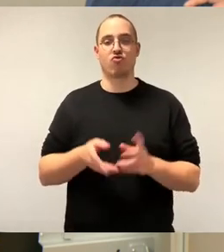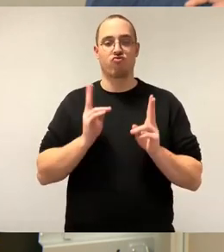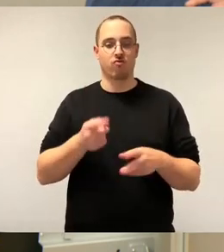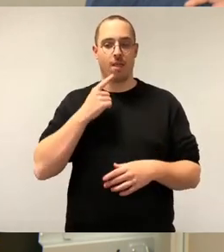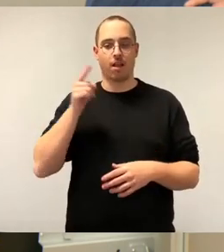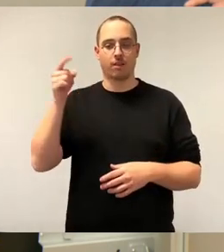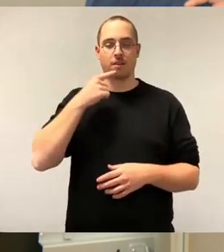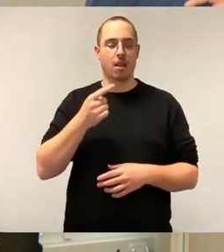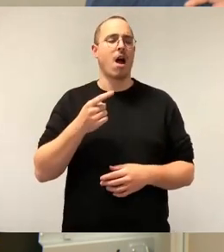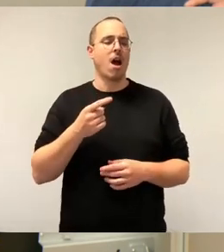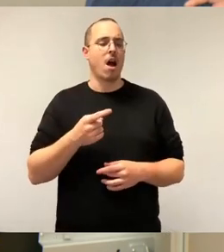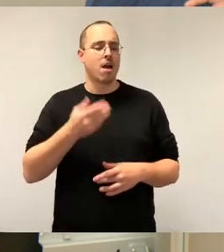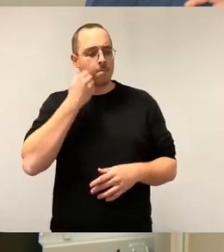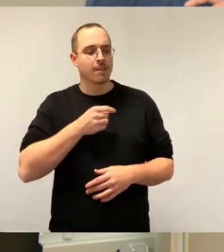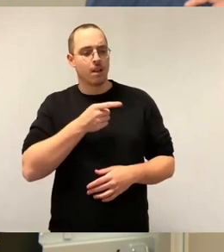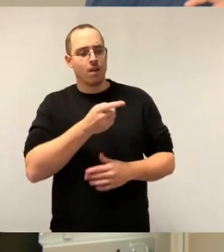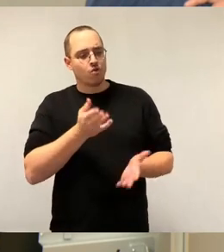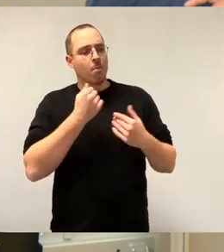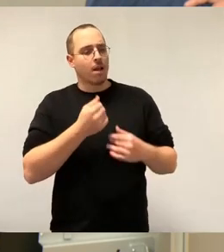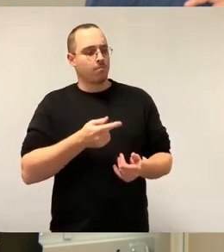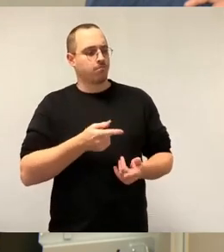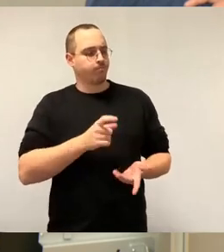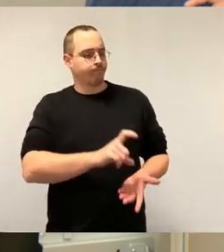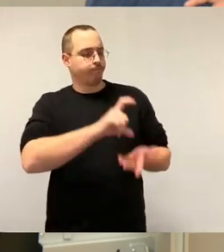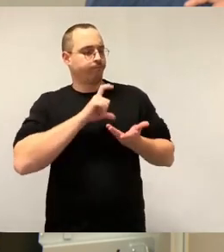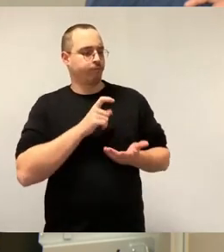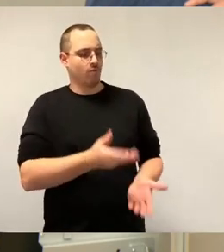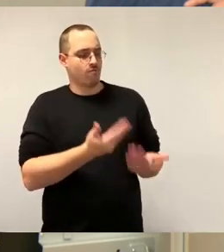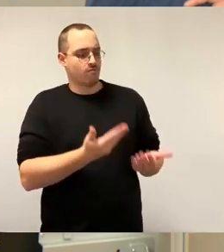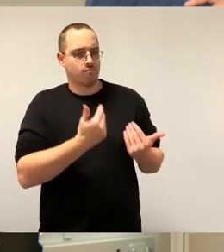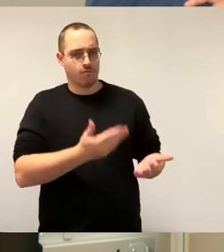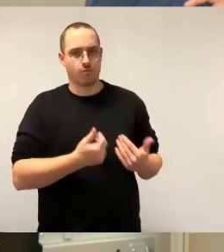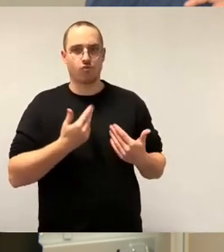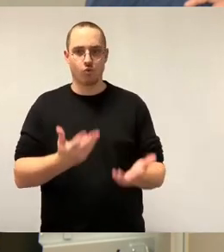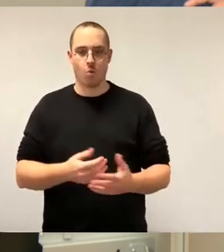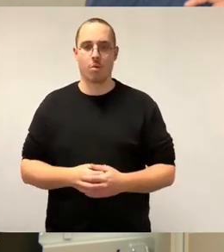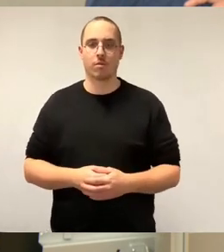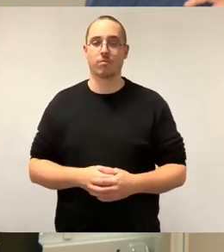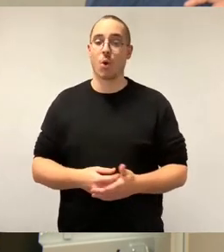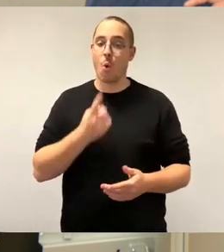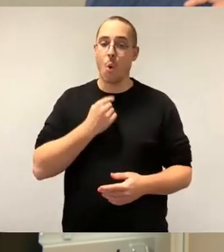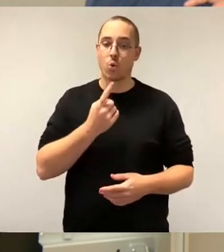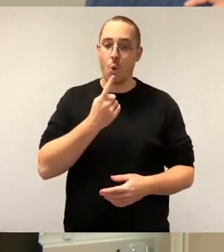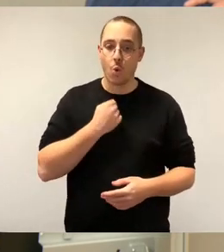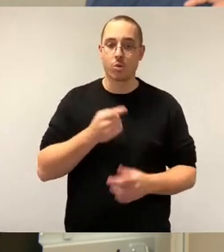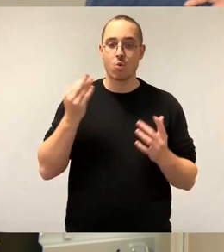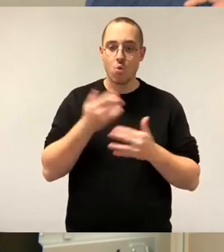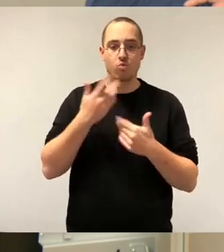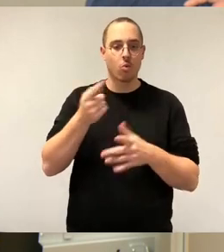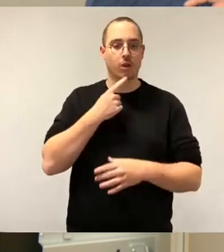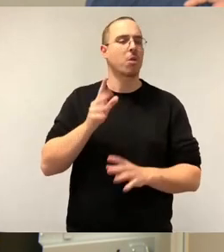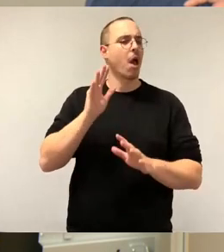Jahr in einem schwarzen Loch. So definiert Rot-Rot-Grün den Begriff Erfolgsmodell. Wir leben in einer Zeit, in der Bauen aufgrund